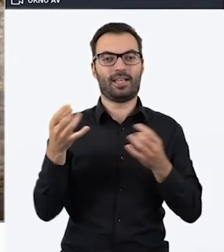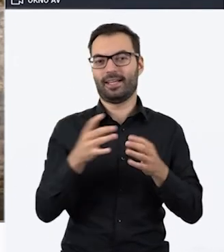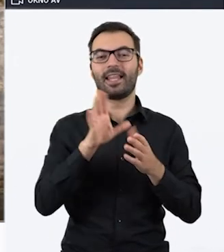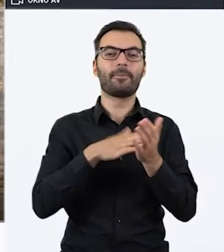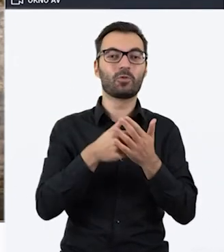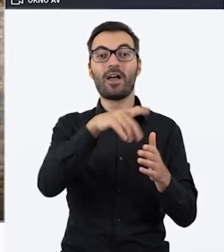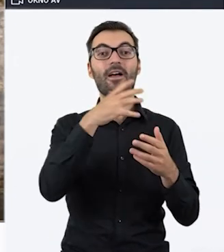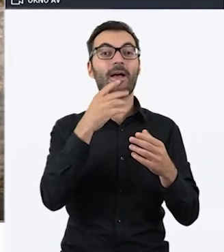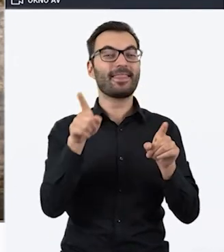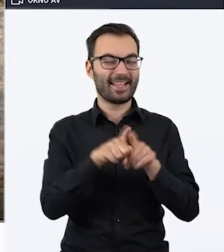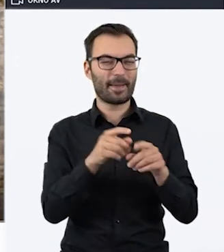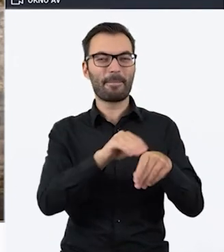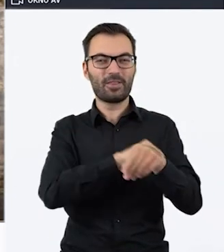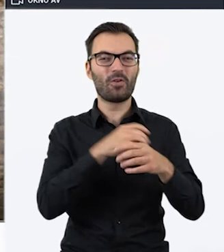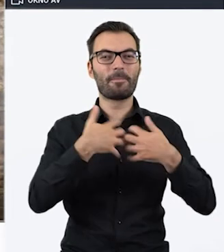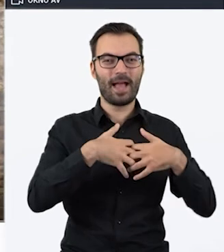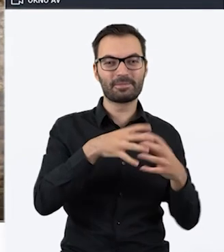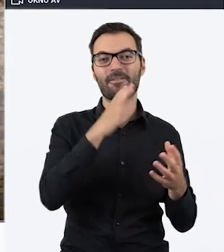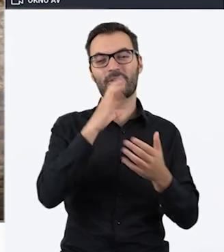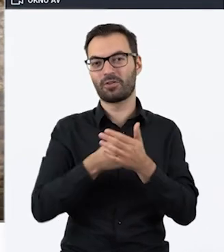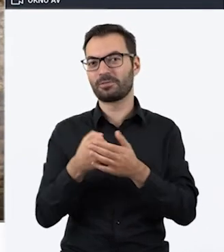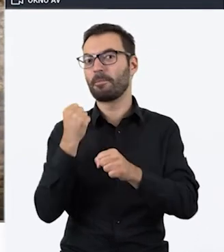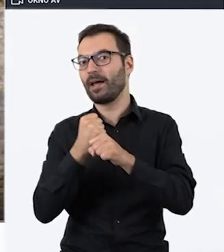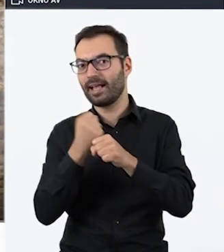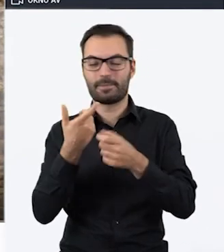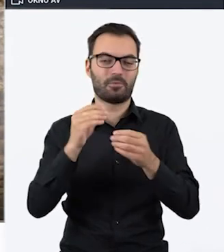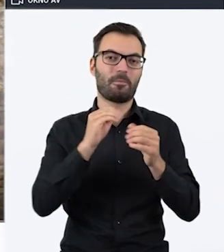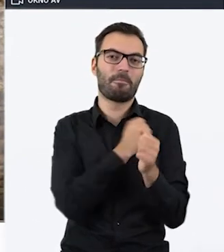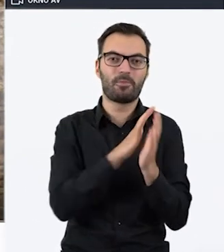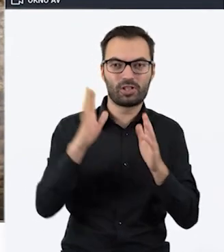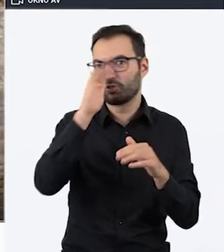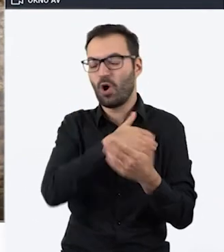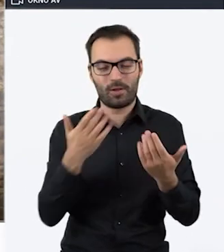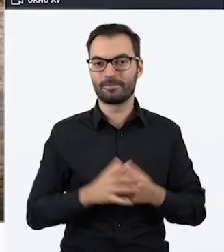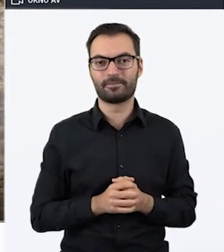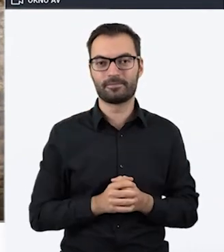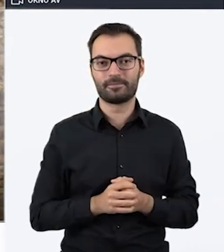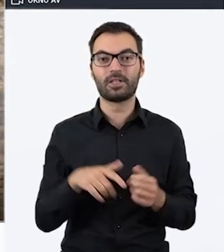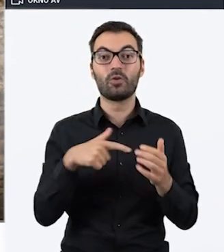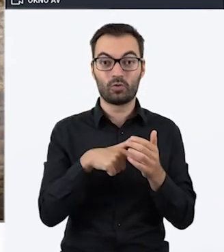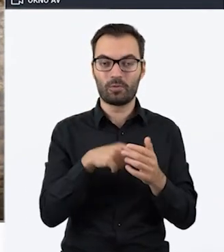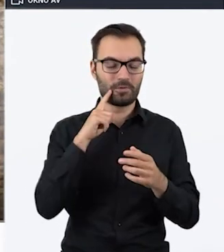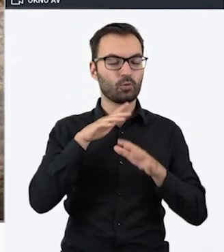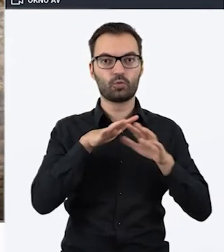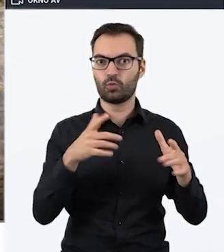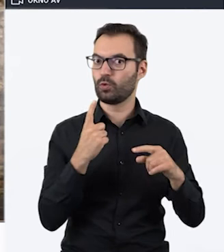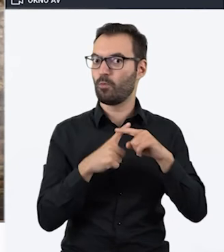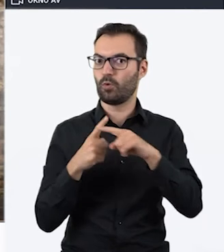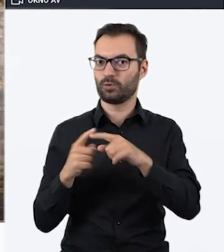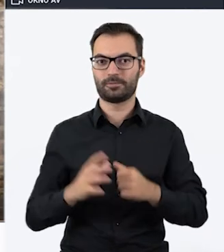na przykład w edukacji czy w pracy w bibliotece. Stosowanie gamifikacji niesie za sobą wiele korzyści.